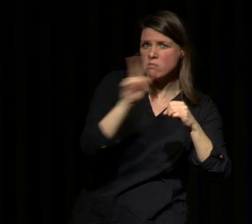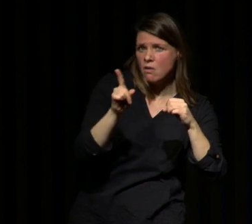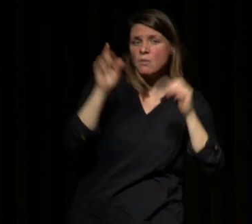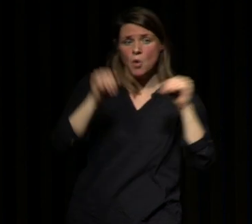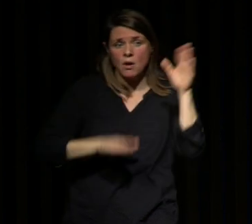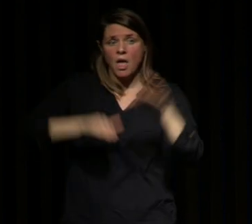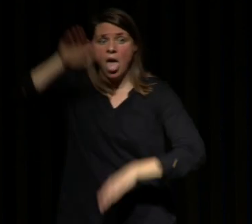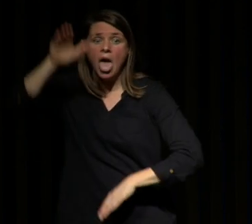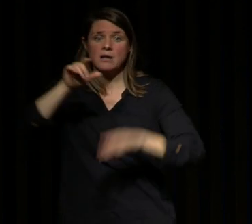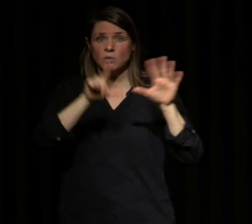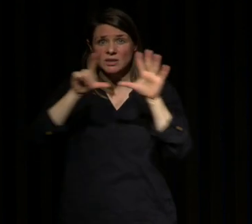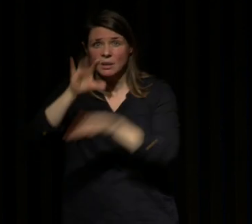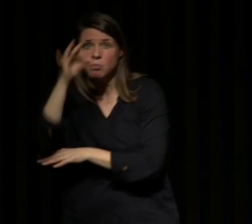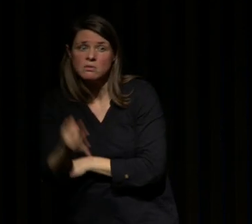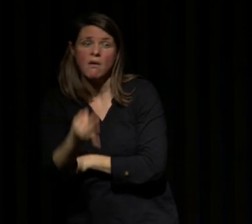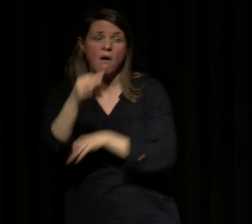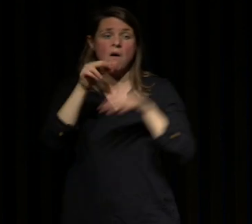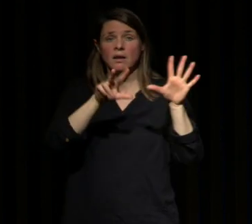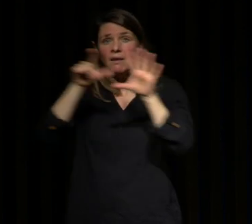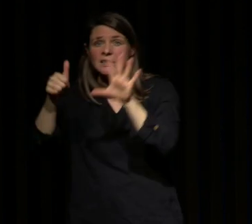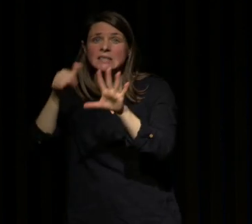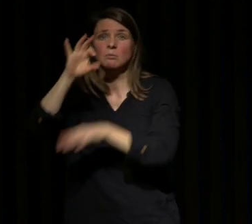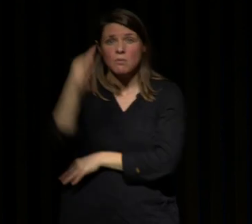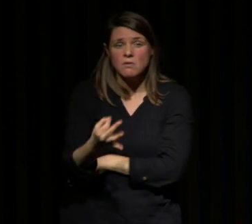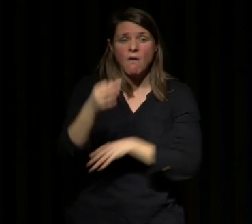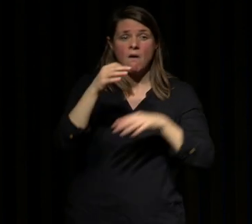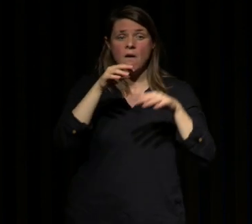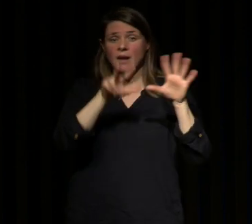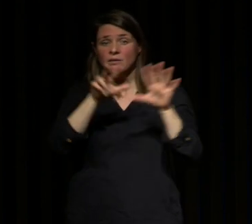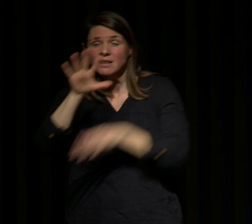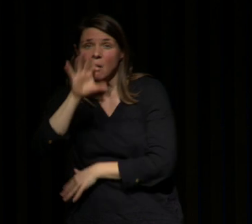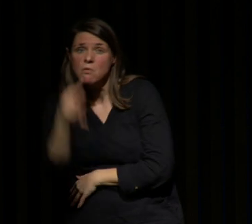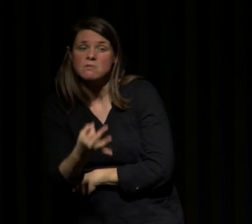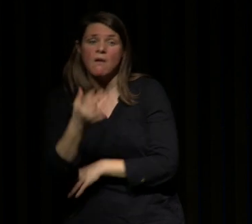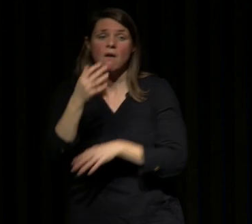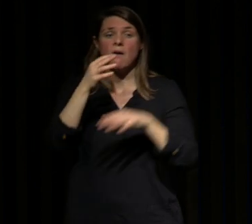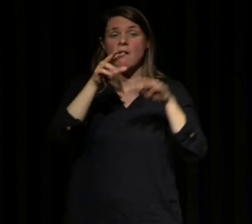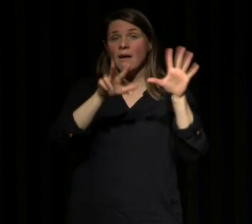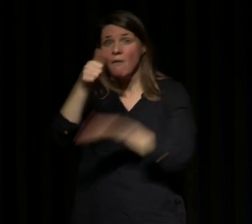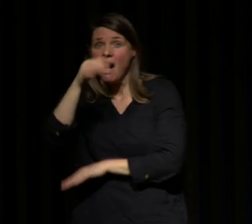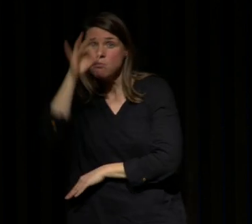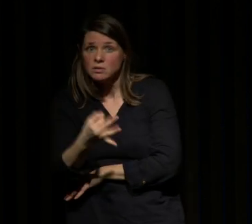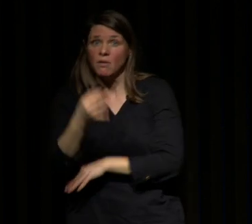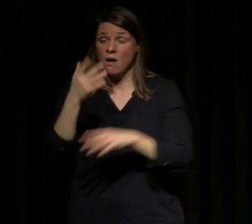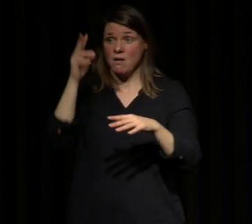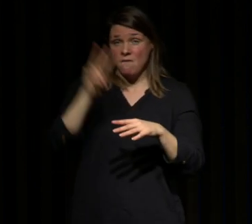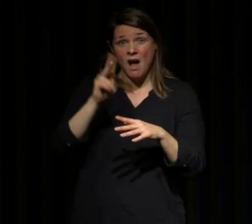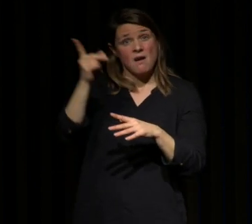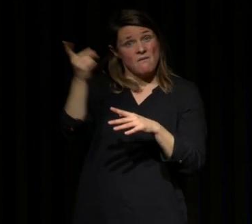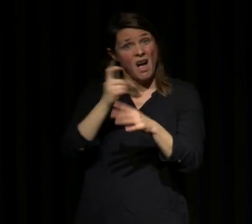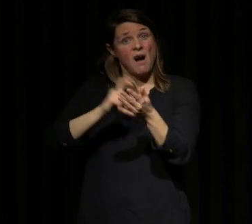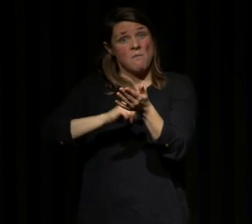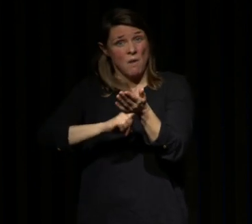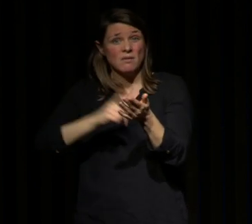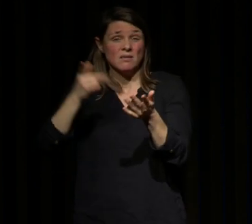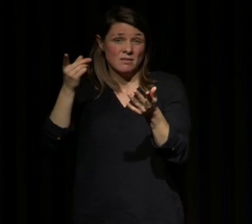77% 86% 85% 81% donc il y a vraiment une causalité et un lien très très